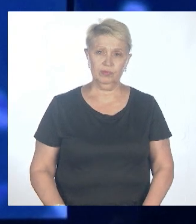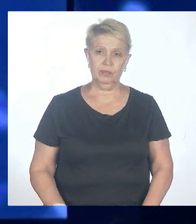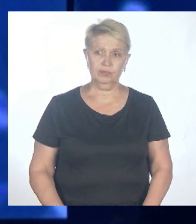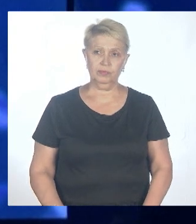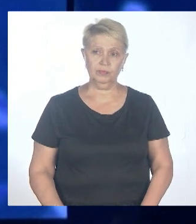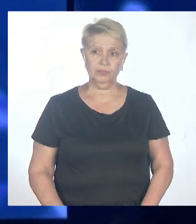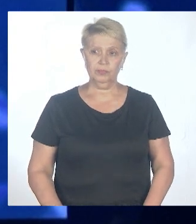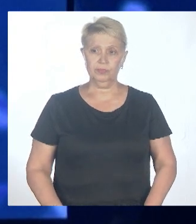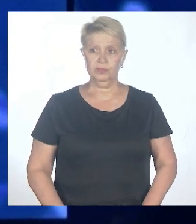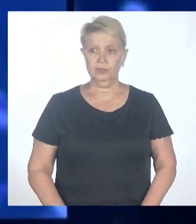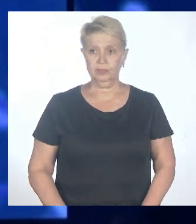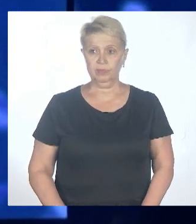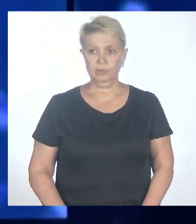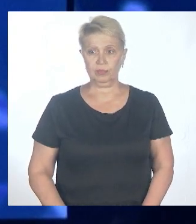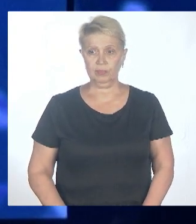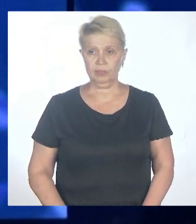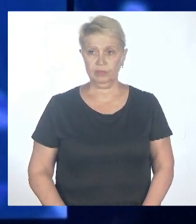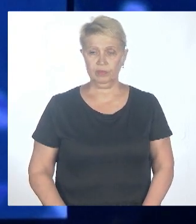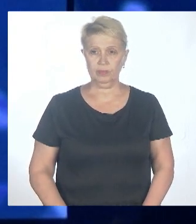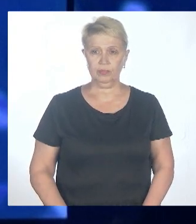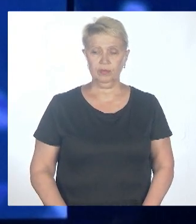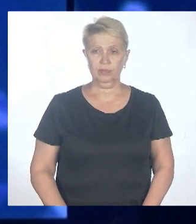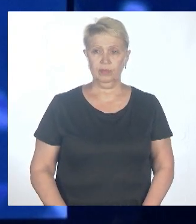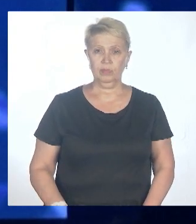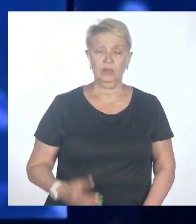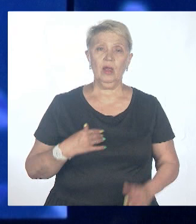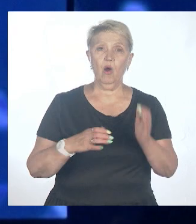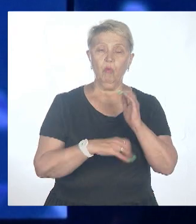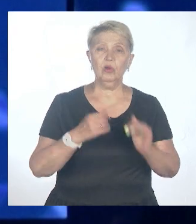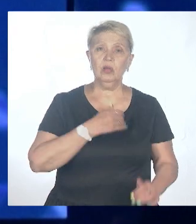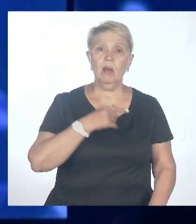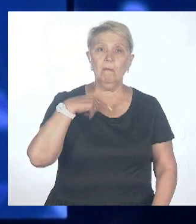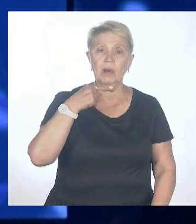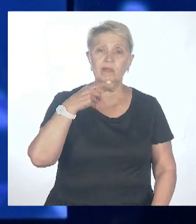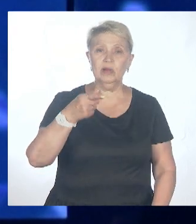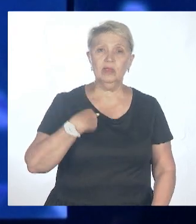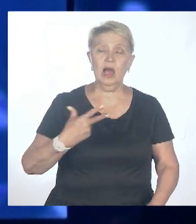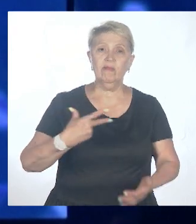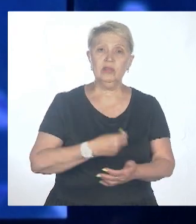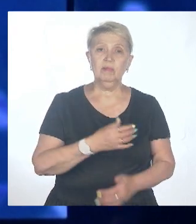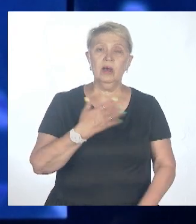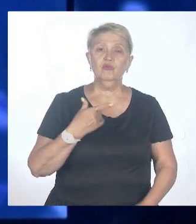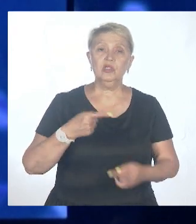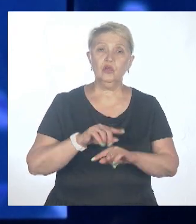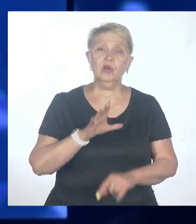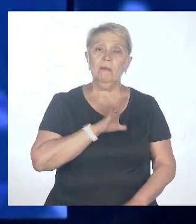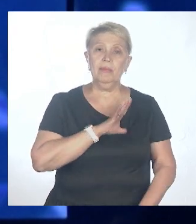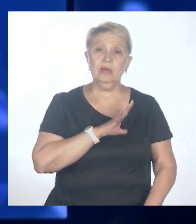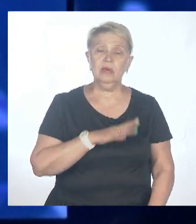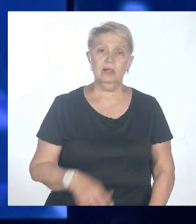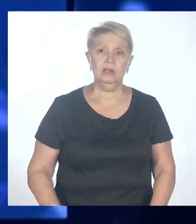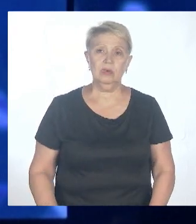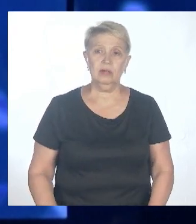а после хочется поговорить не о вакцинах, которые были, пока еще остаются с нами, а о тех,